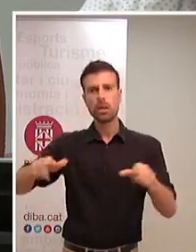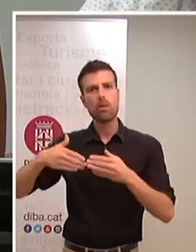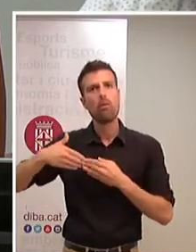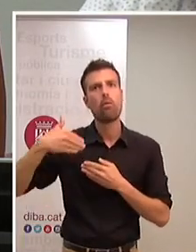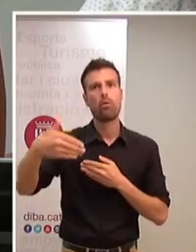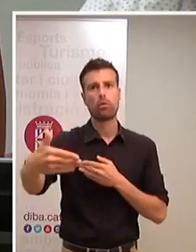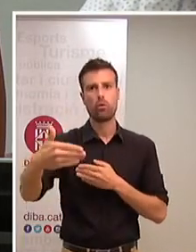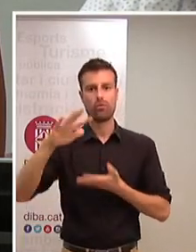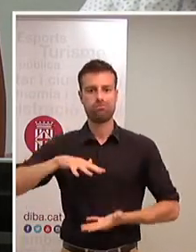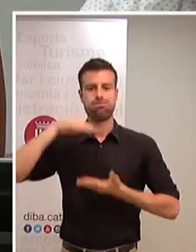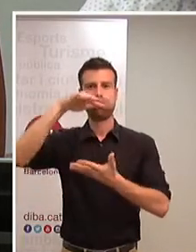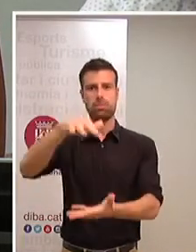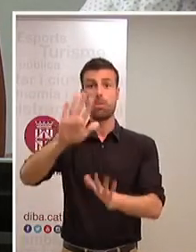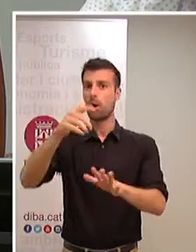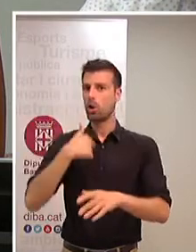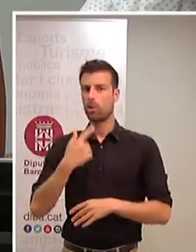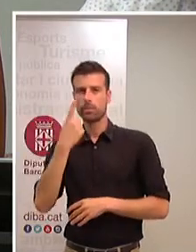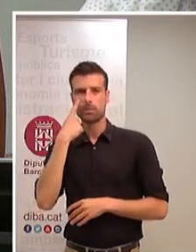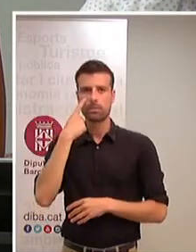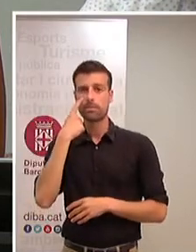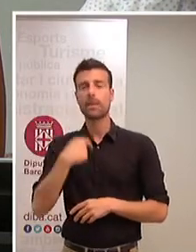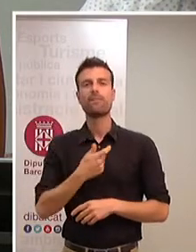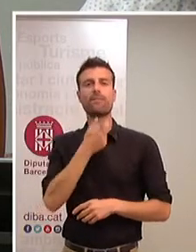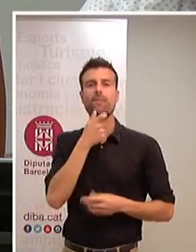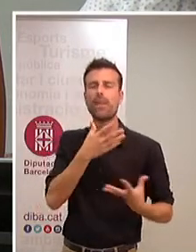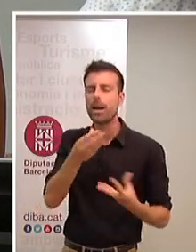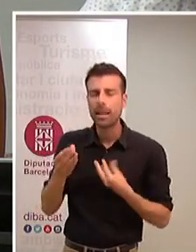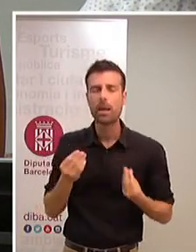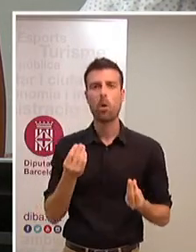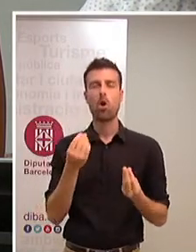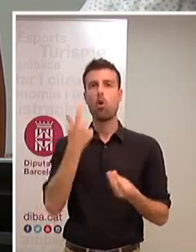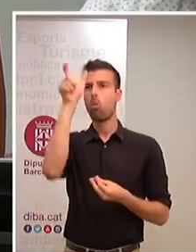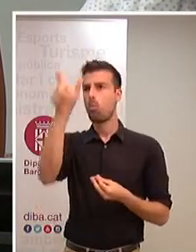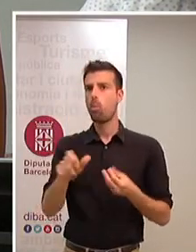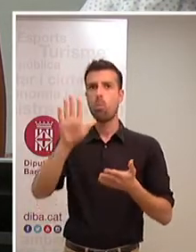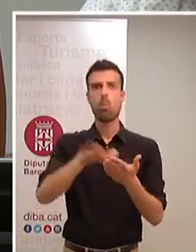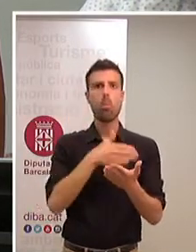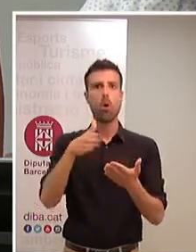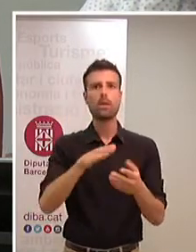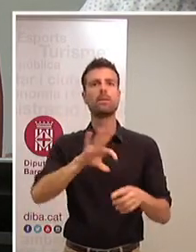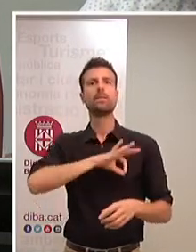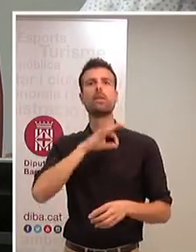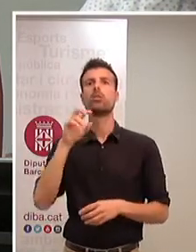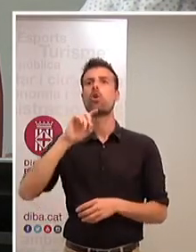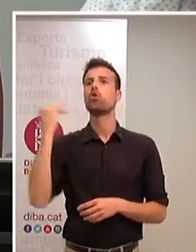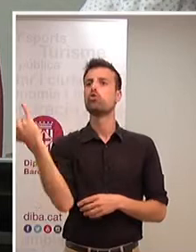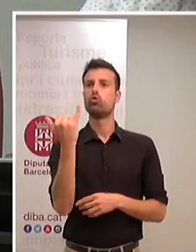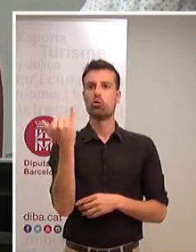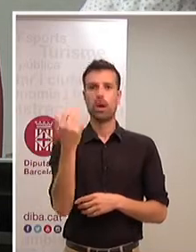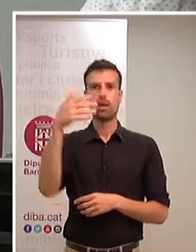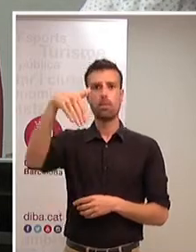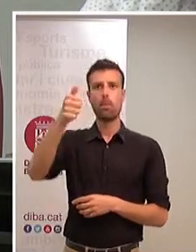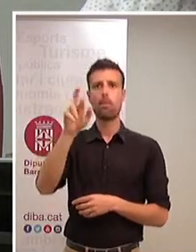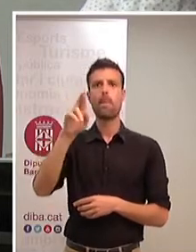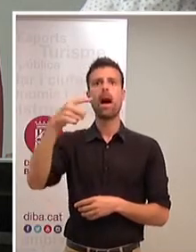també em fixo molt i m'agrada molt admiro molt un poeta que és el Joan Margarit el Joan Margarit vaig